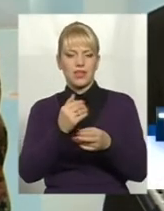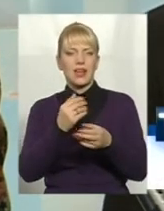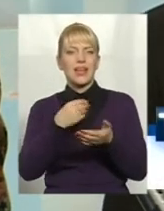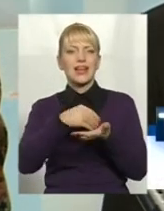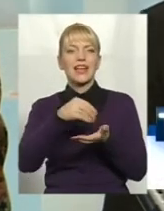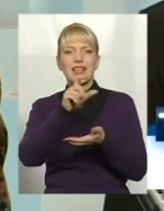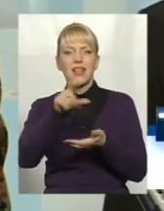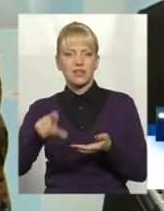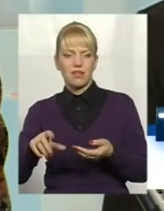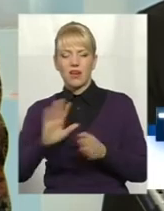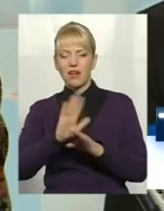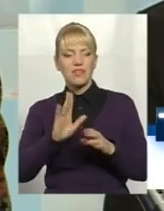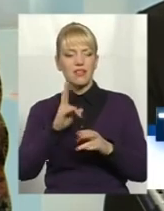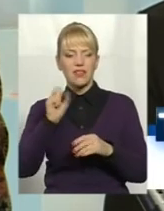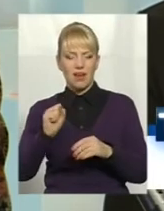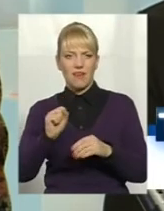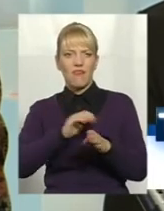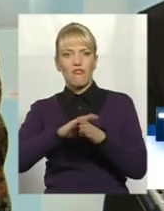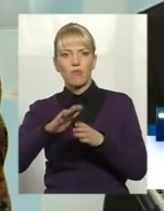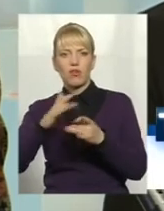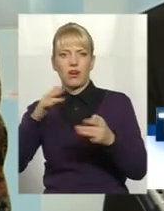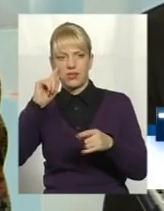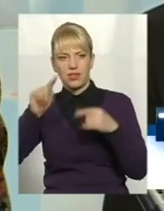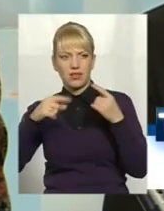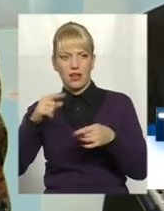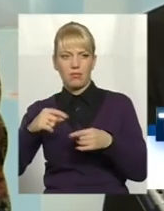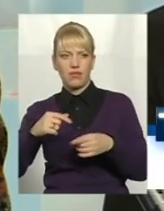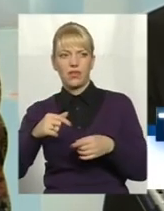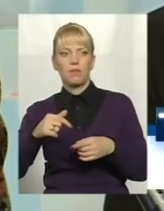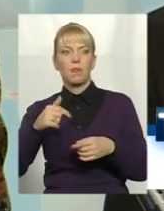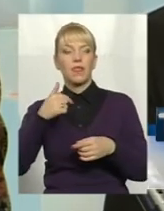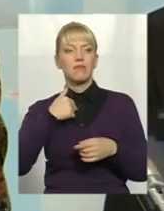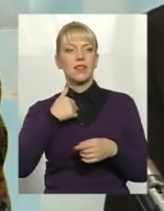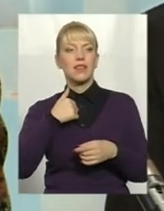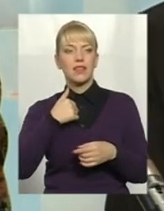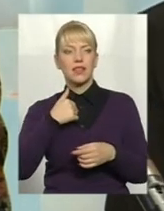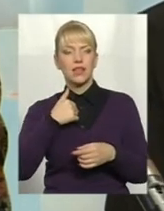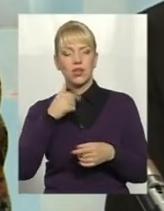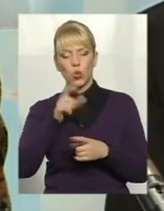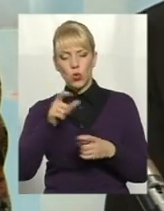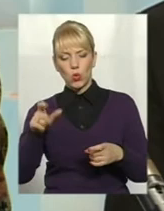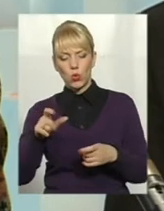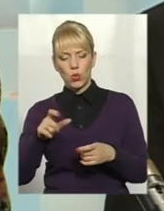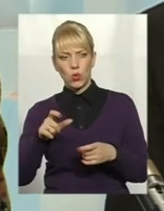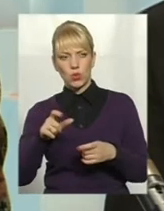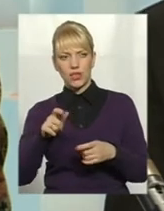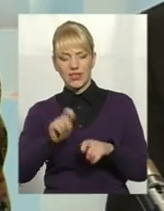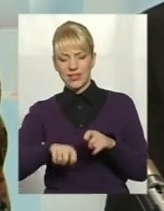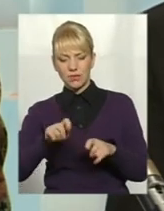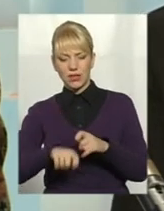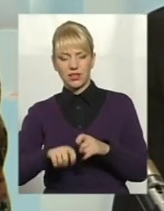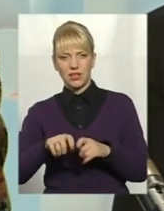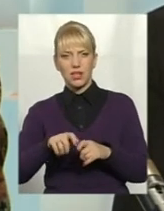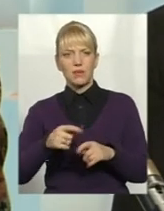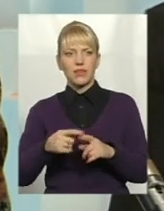разных треба, у мене в іюлі було 30 інспекторів, на раз, ми